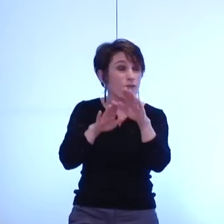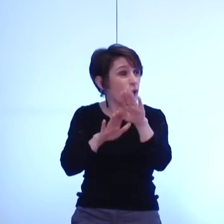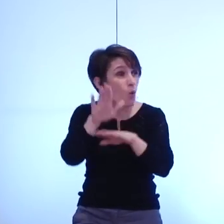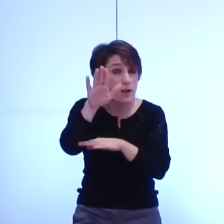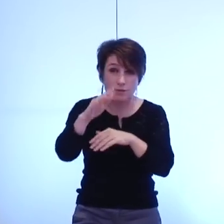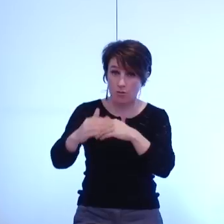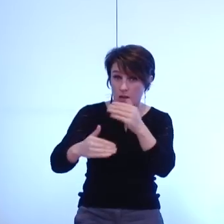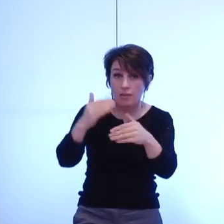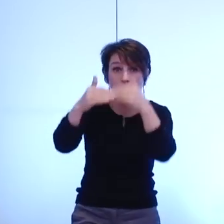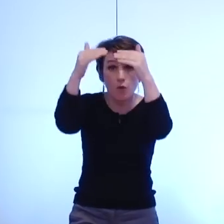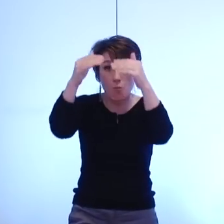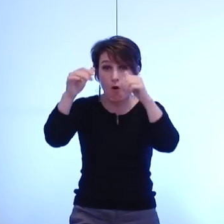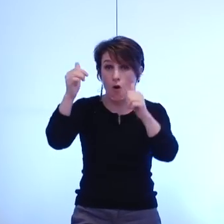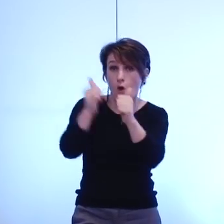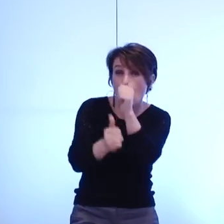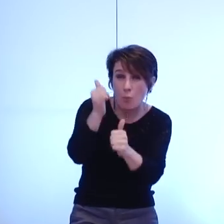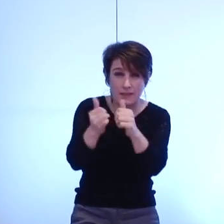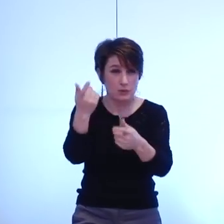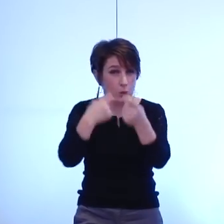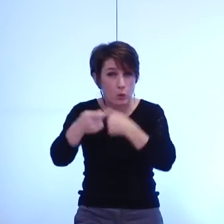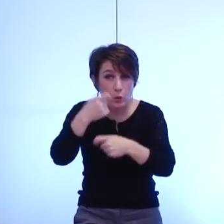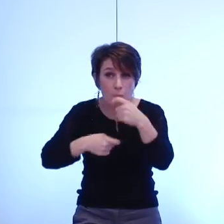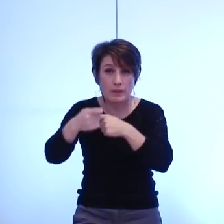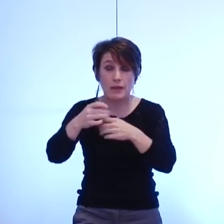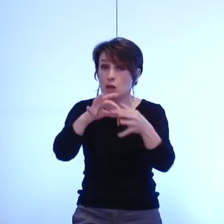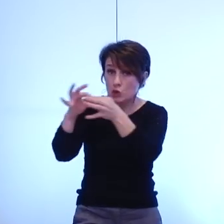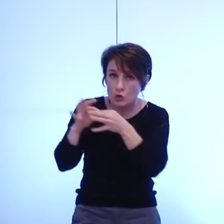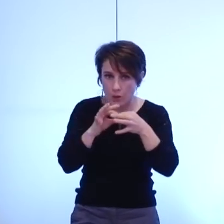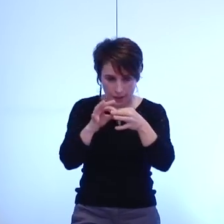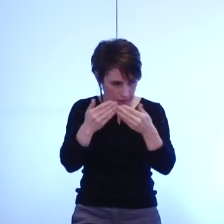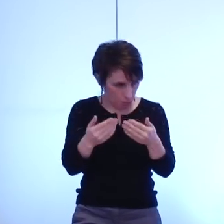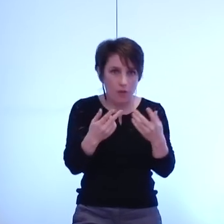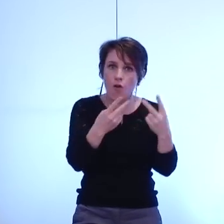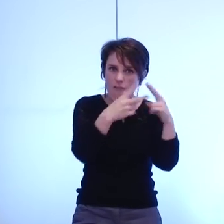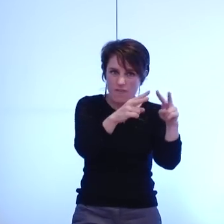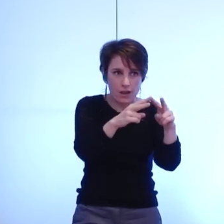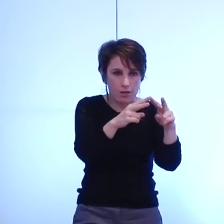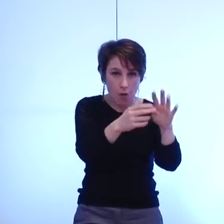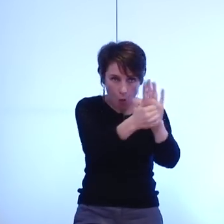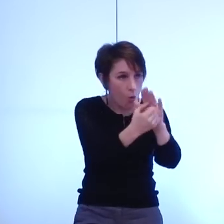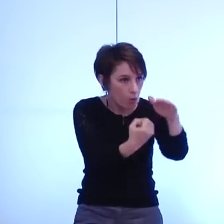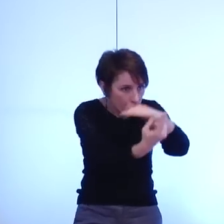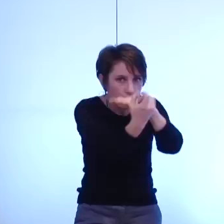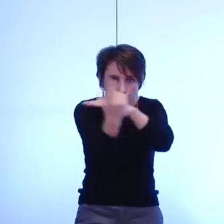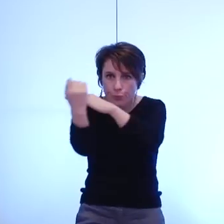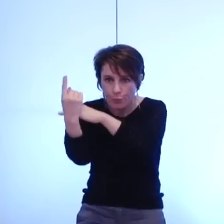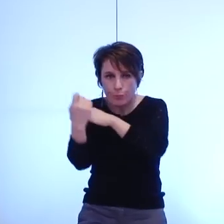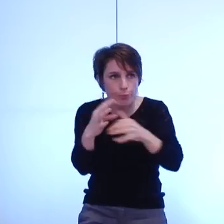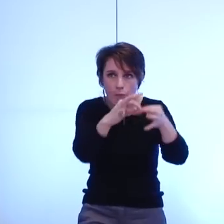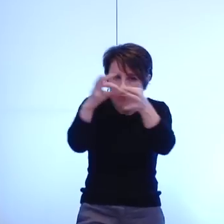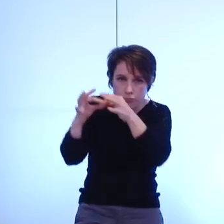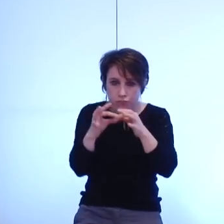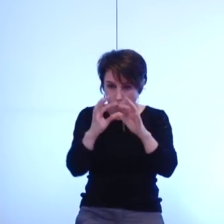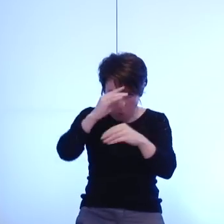développement de compétition économique et même de solidarité non seulement au sein de ces territoires-là mais avec les autres territoires